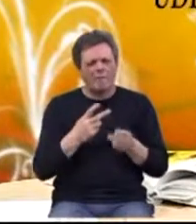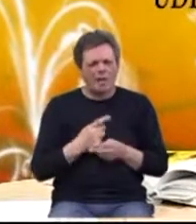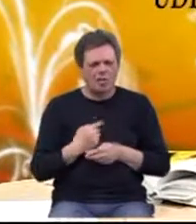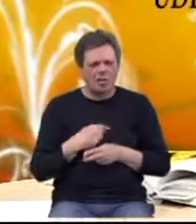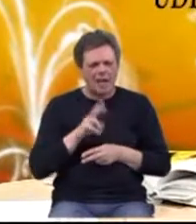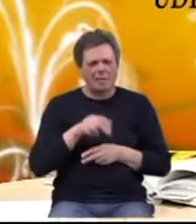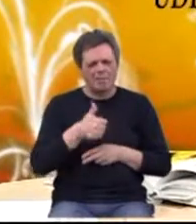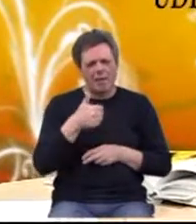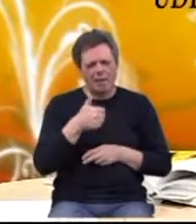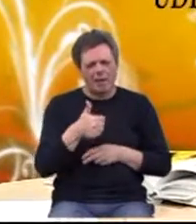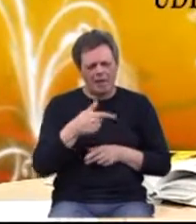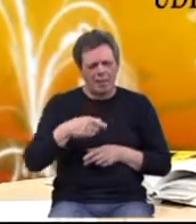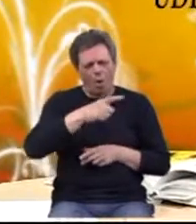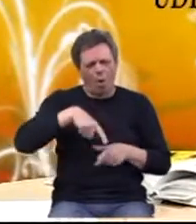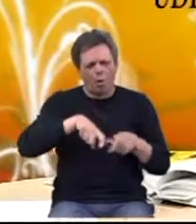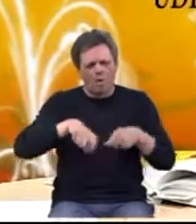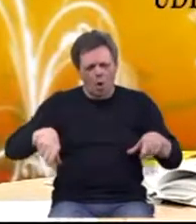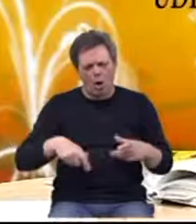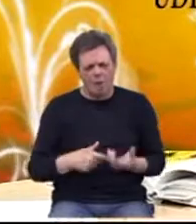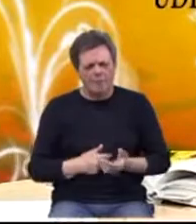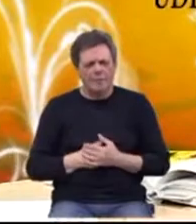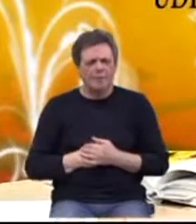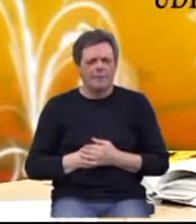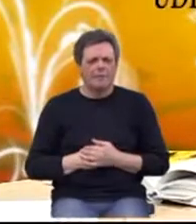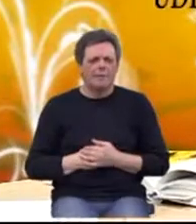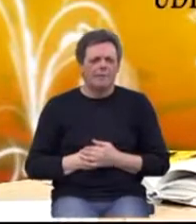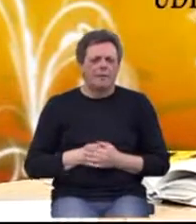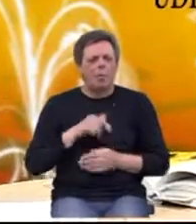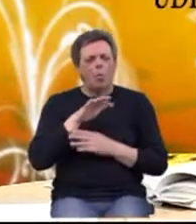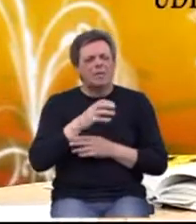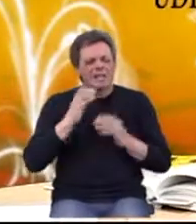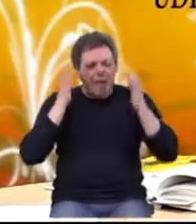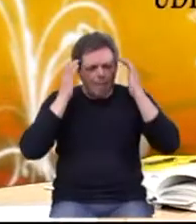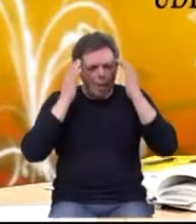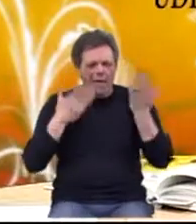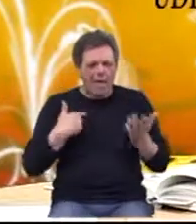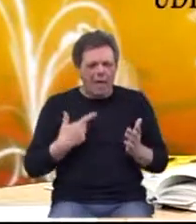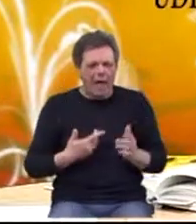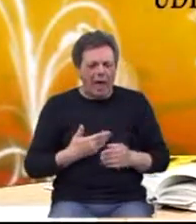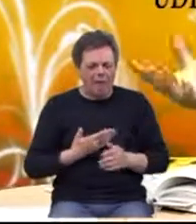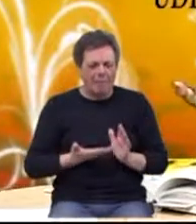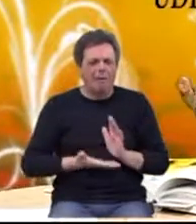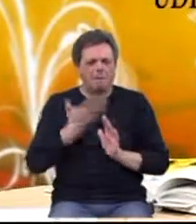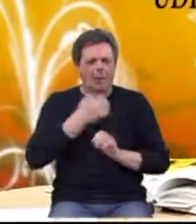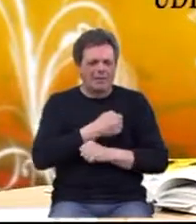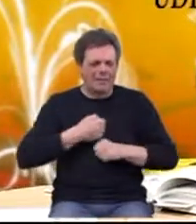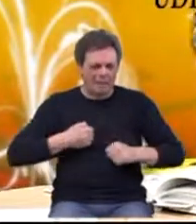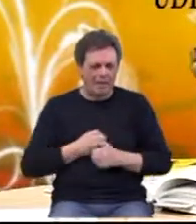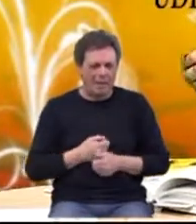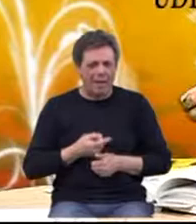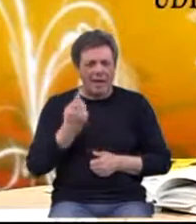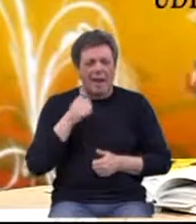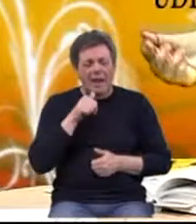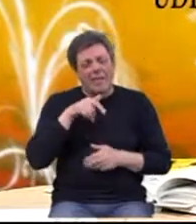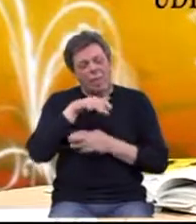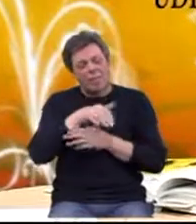sam imala jedan okrugli stol, sjajan, sam napravila utjecaj mozga na poraz debljine, recimo uopće, ali i